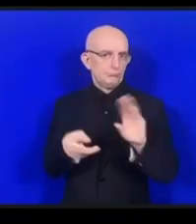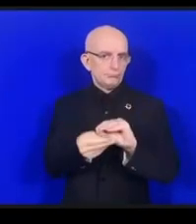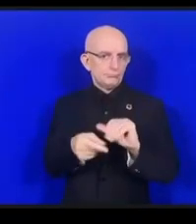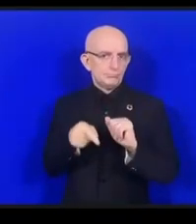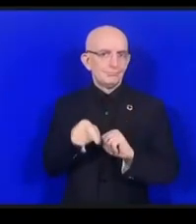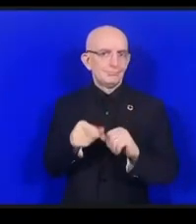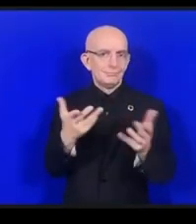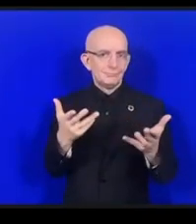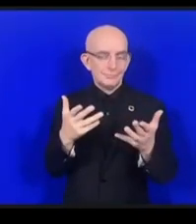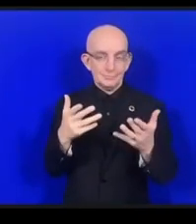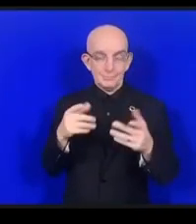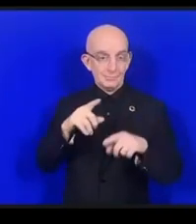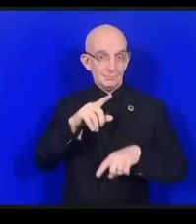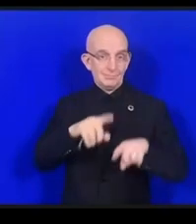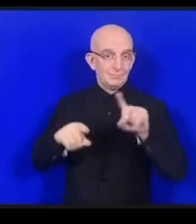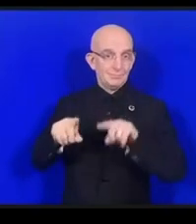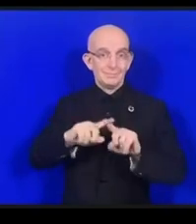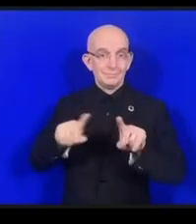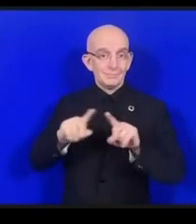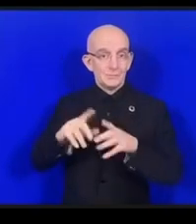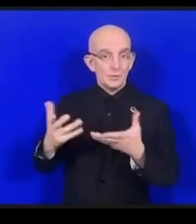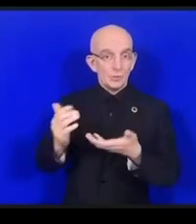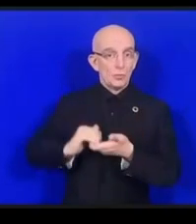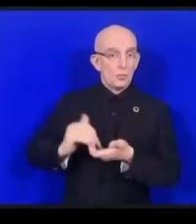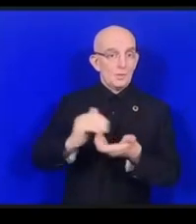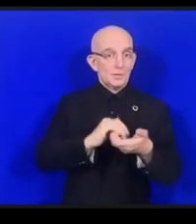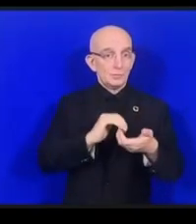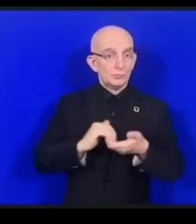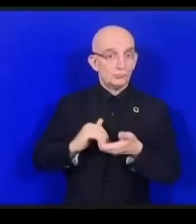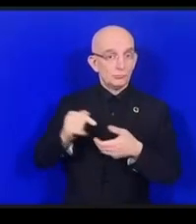がって今の質問に対するお答えですけれども